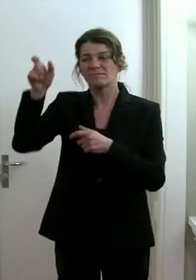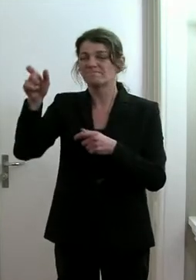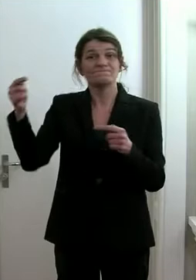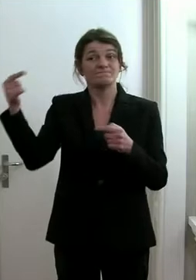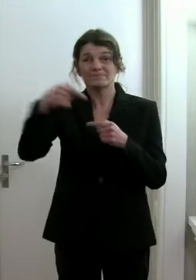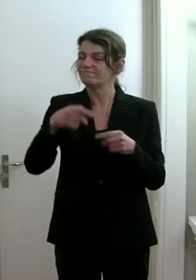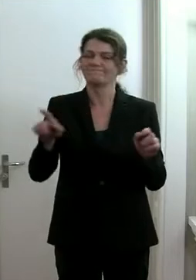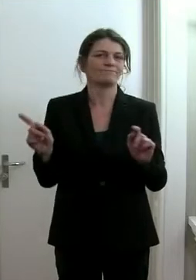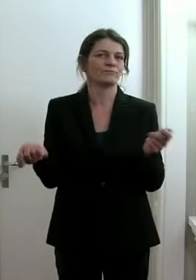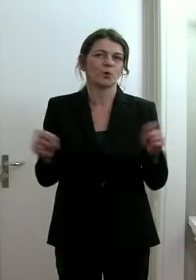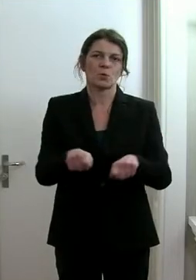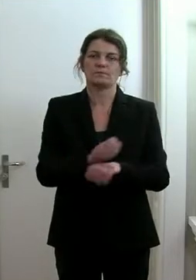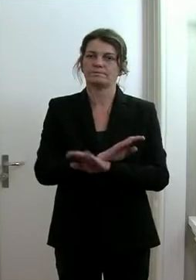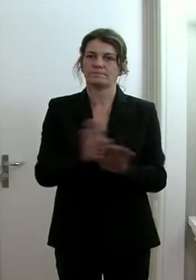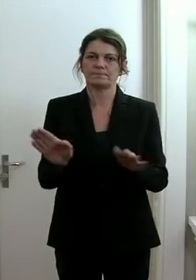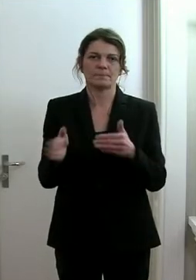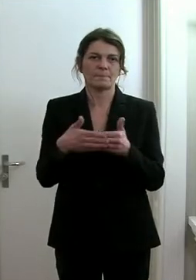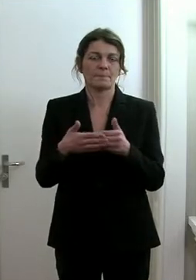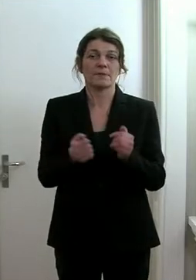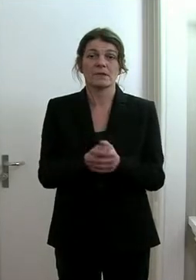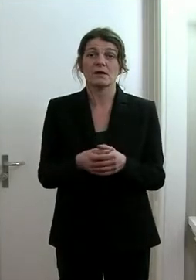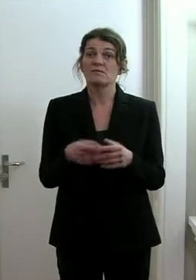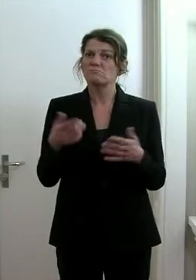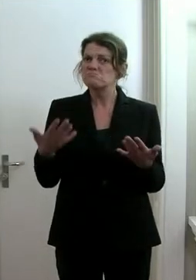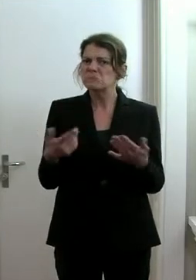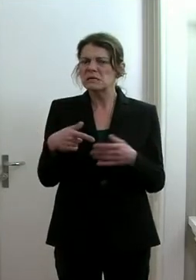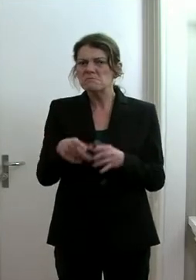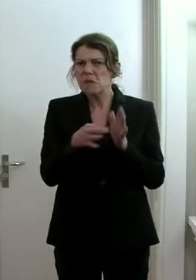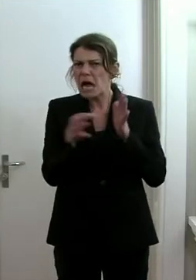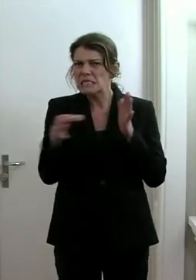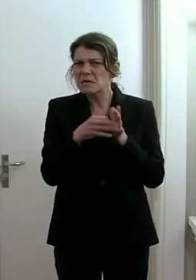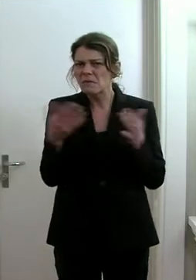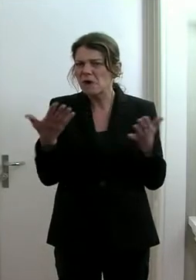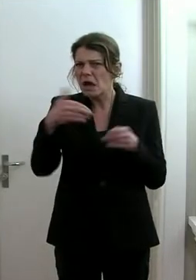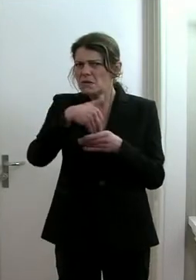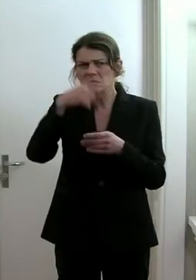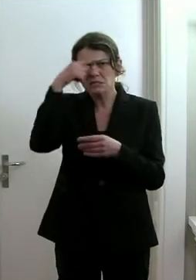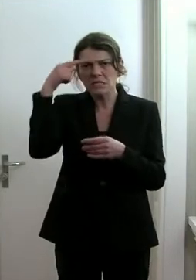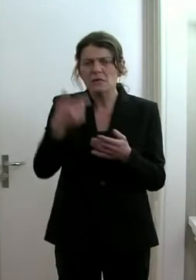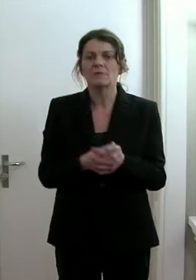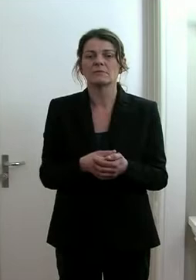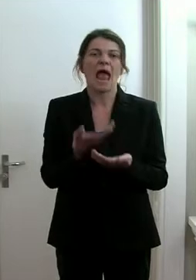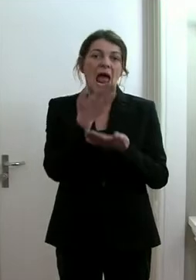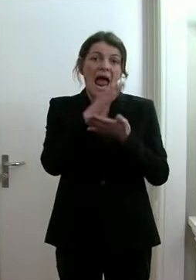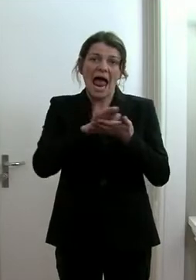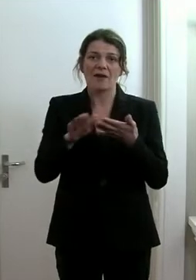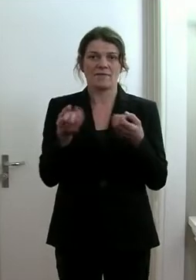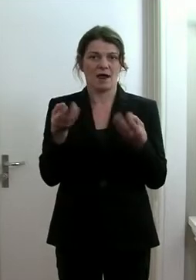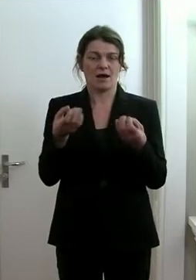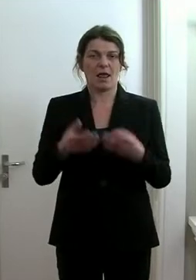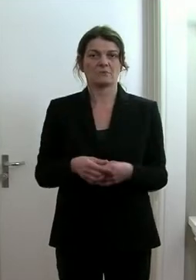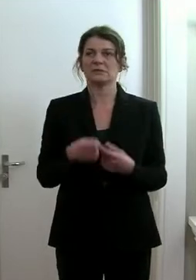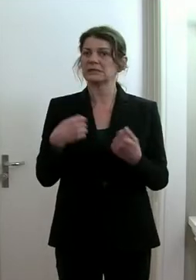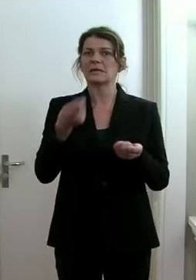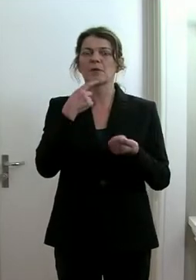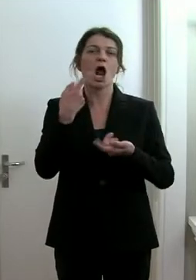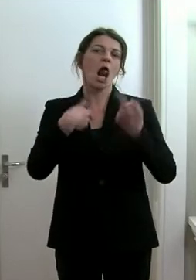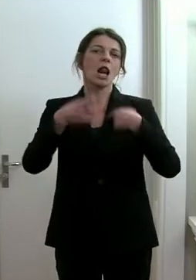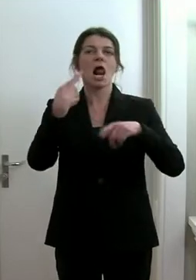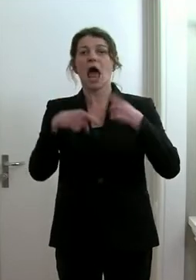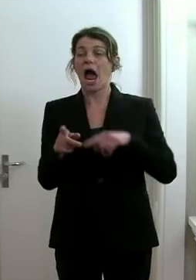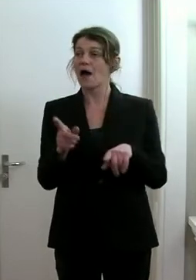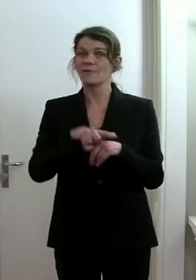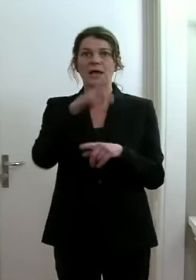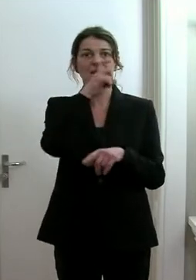werden. Was ist der Sinn hinter diesen Maßnahmen? Der ist ganz einfach erklärt. Es gibt keine Ausrede mehr, die